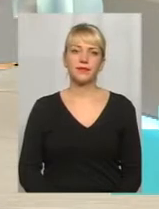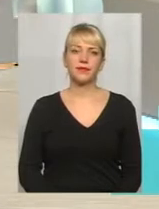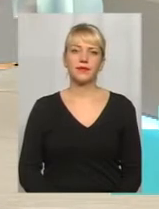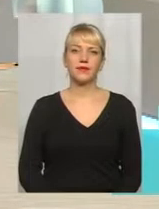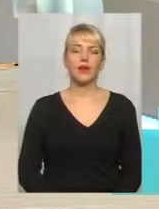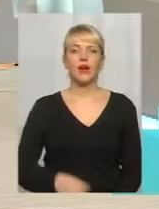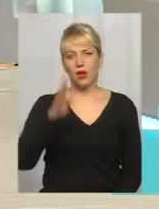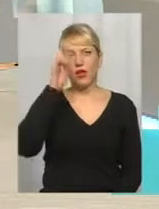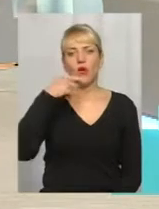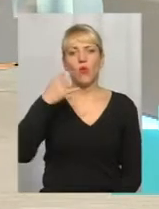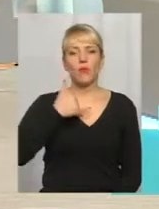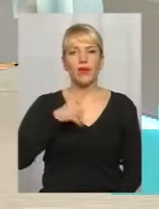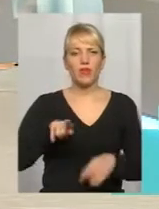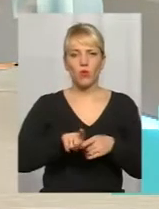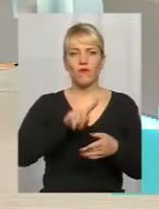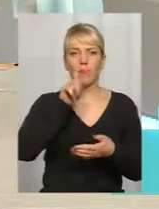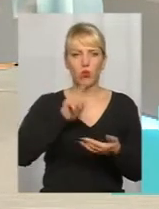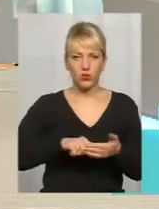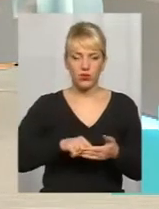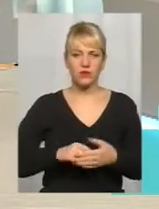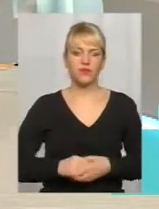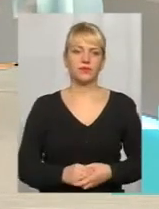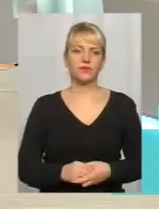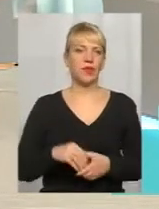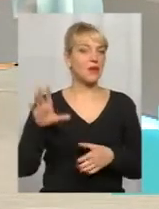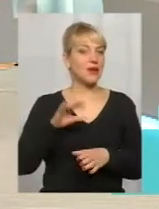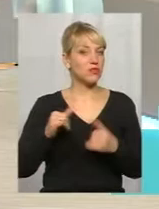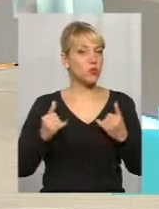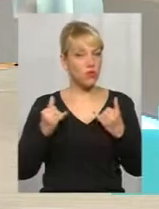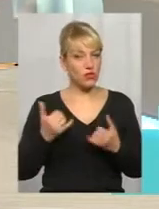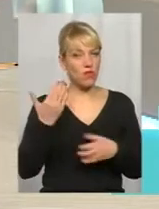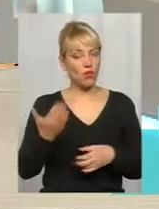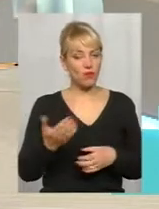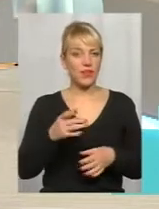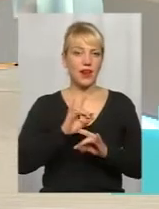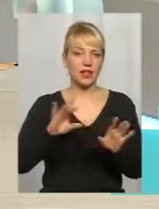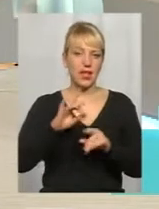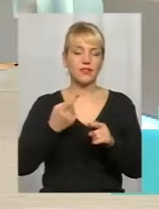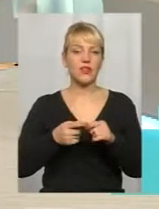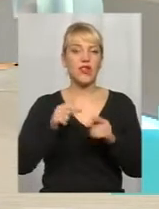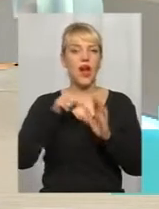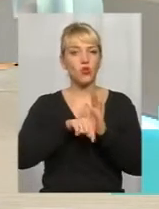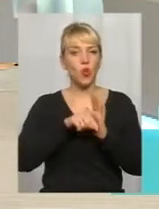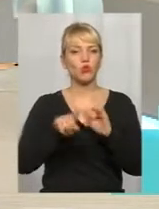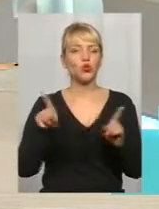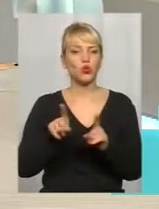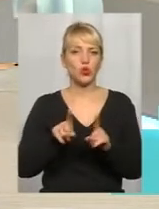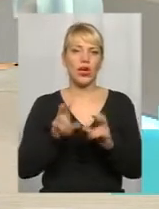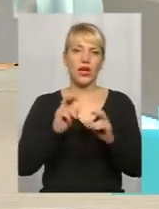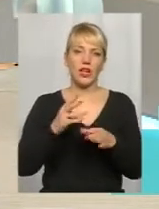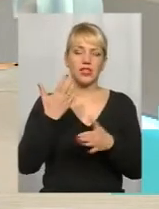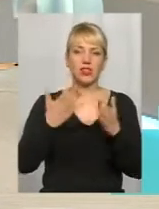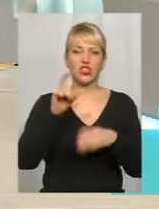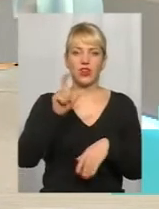У меня вот такой вопрос, госпожа Громовська при всем уважении, вот вы рассказываете о том, что, как бы, когда человек